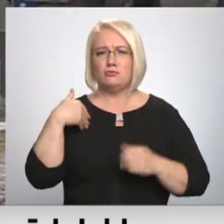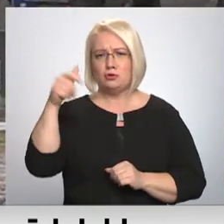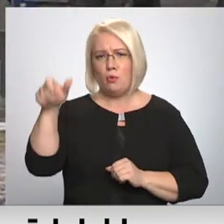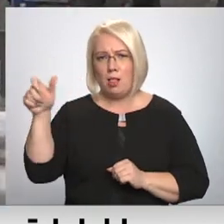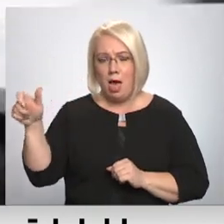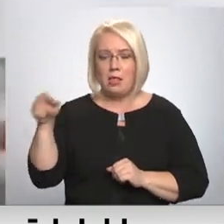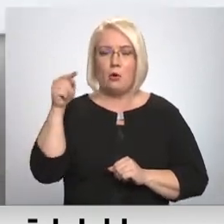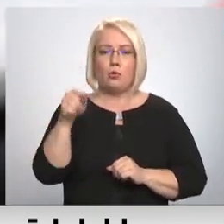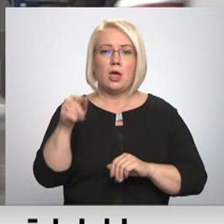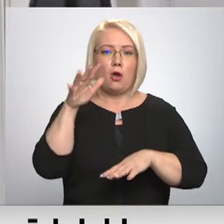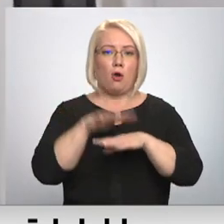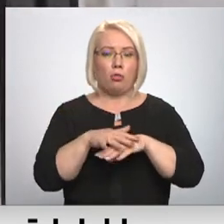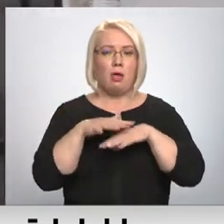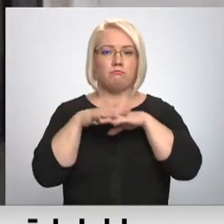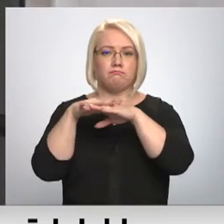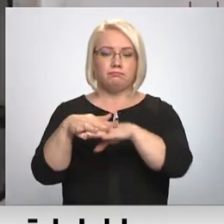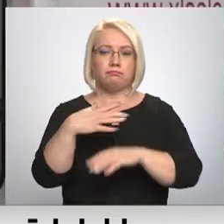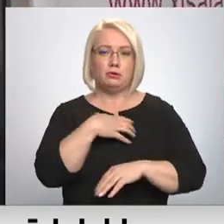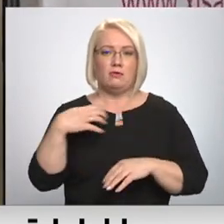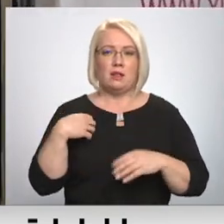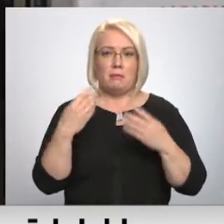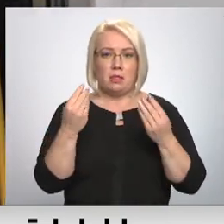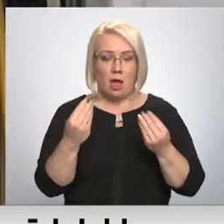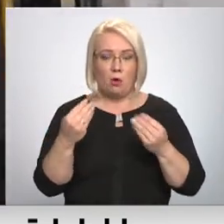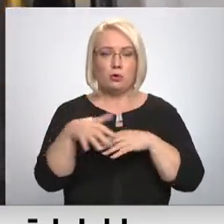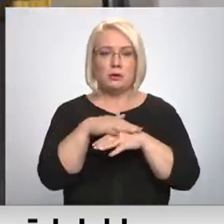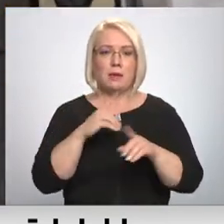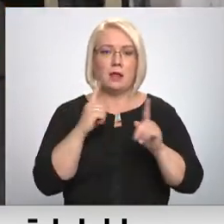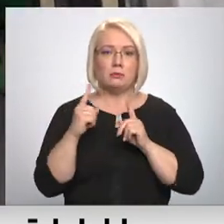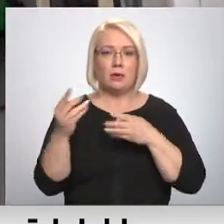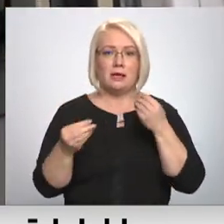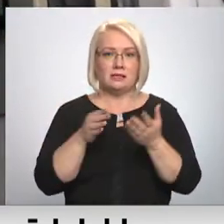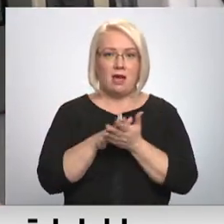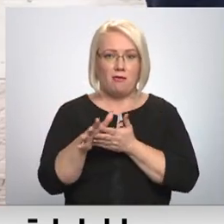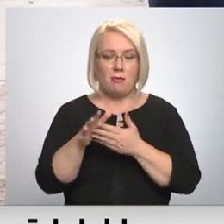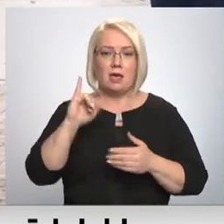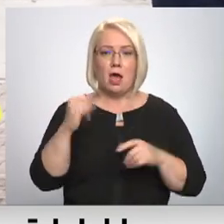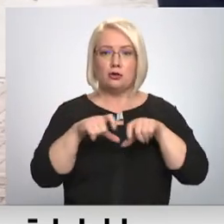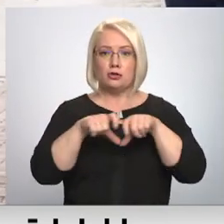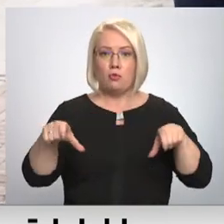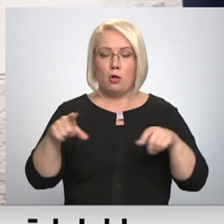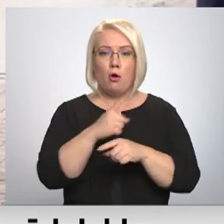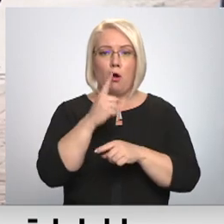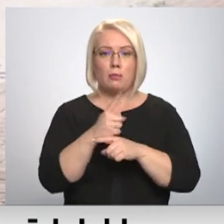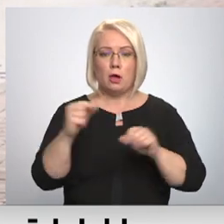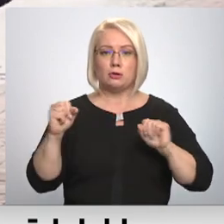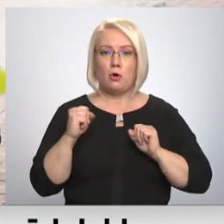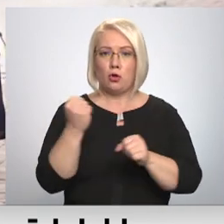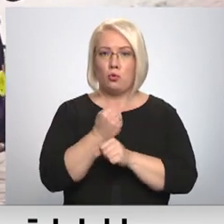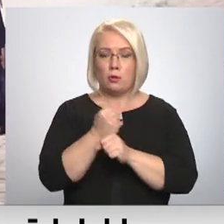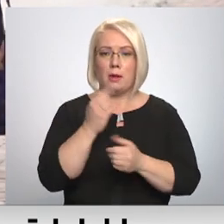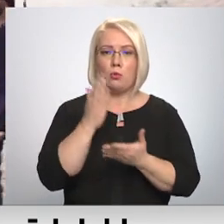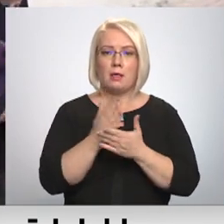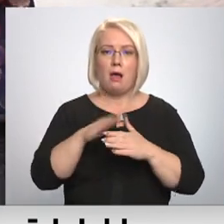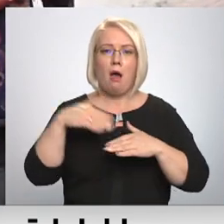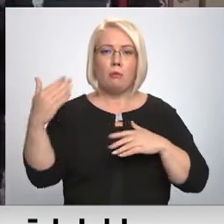piesaistītajā kontā ieskaitīja zināma naudas summa sabiedriskā transporta izdevumiem. Ja skolu obligātās sporta notarbības notika ārpus